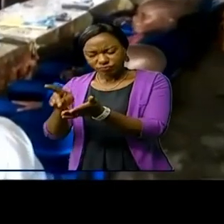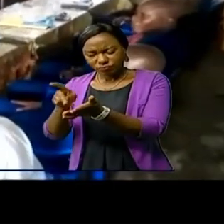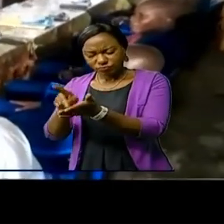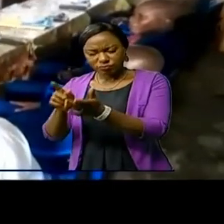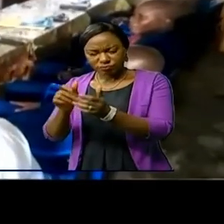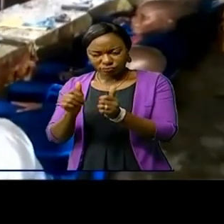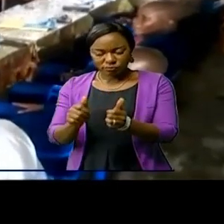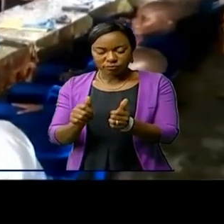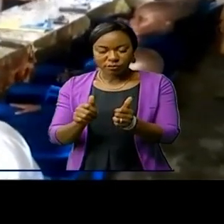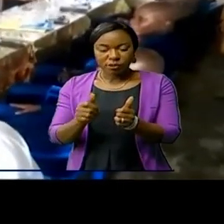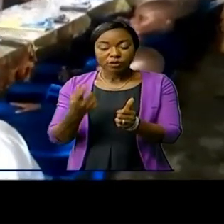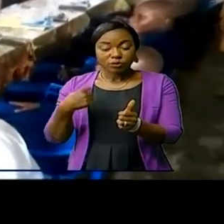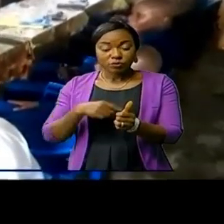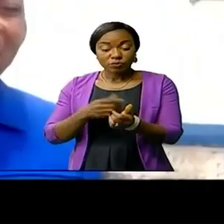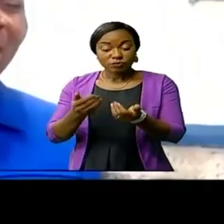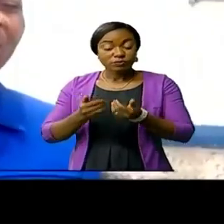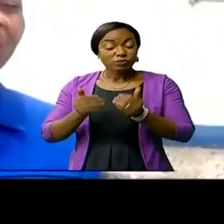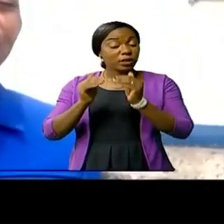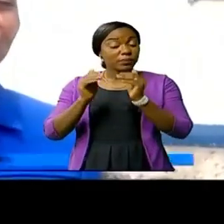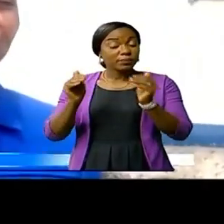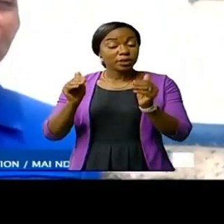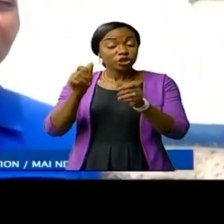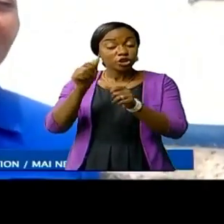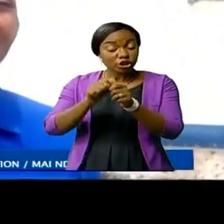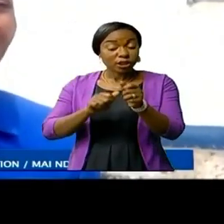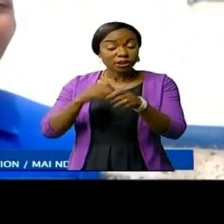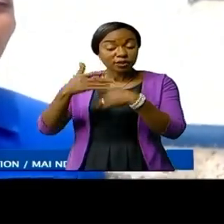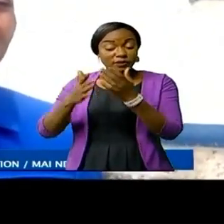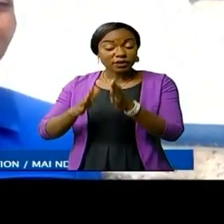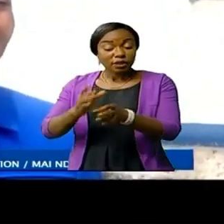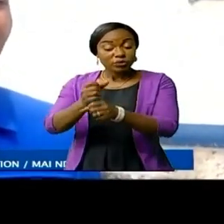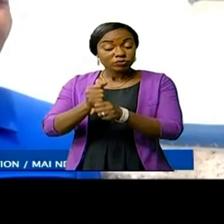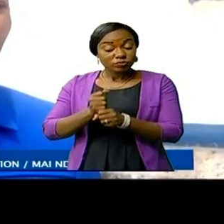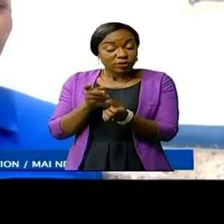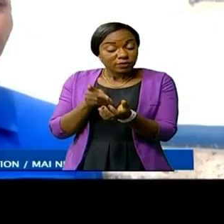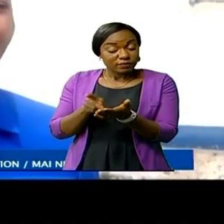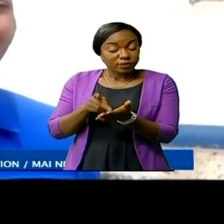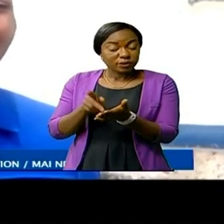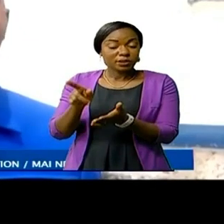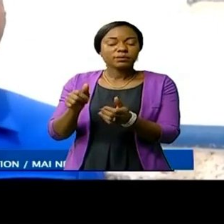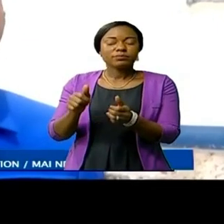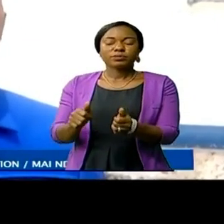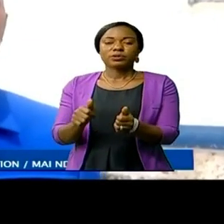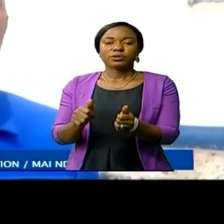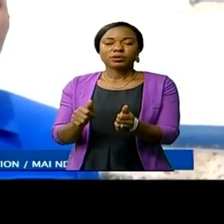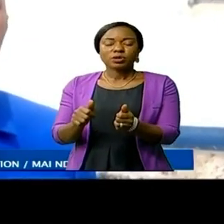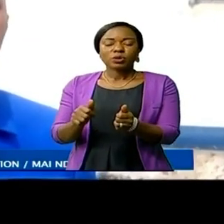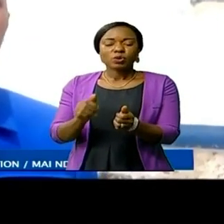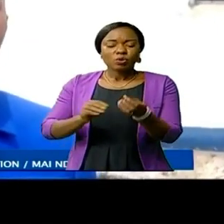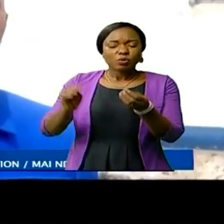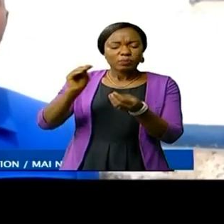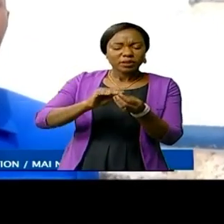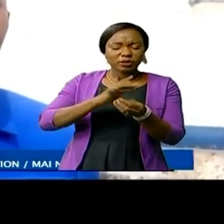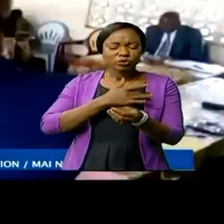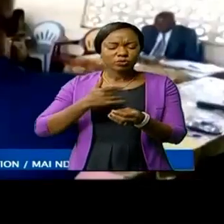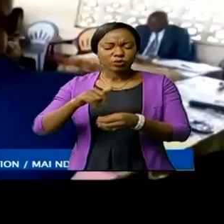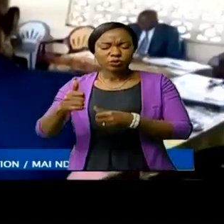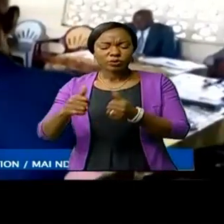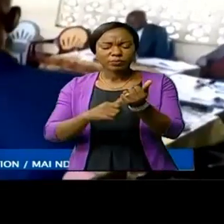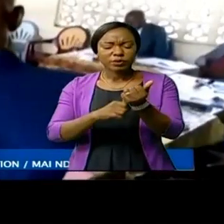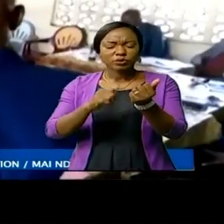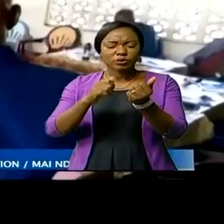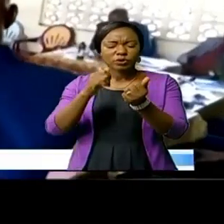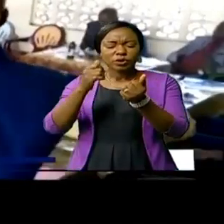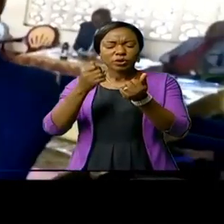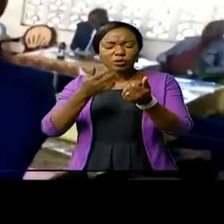bref, la paie pour que chaque agent puisse avoir son salaire et qu doit respecter les fichiers de paie, pas des fictifs. Quand il y des